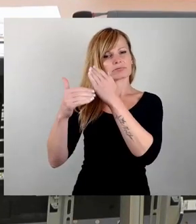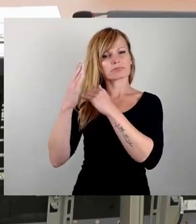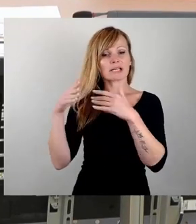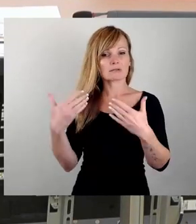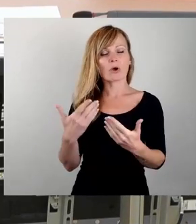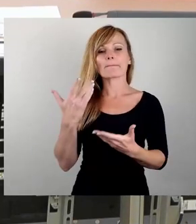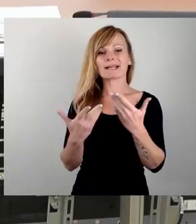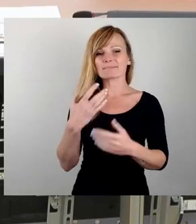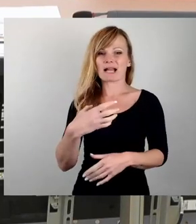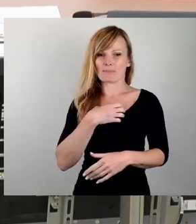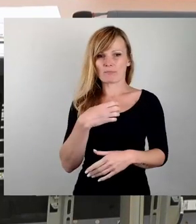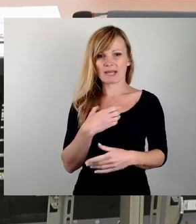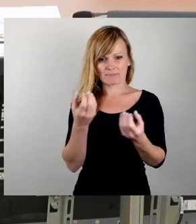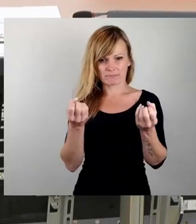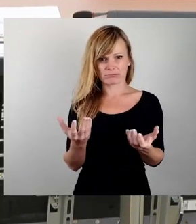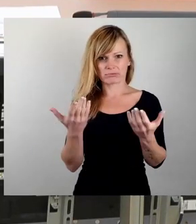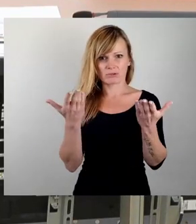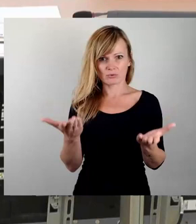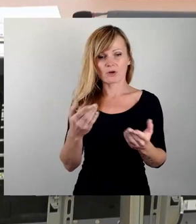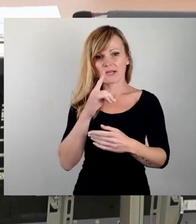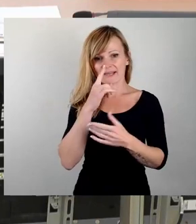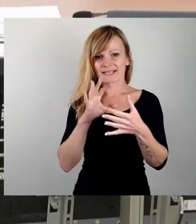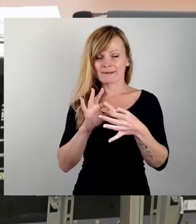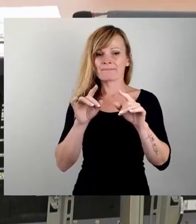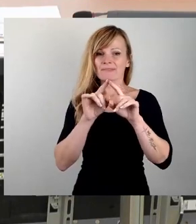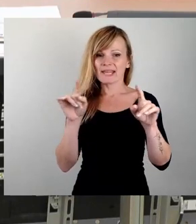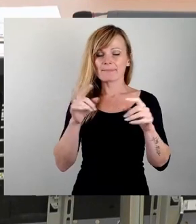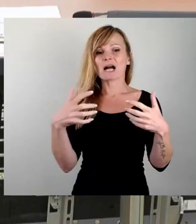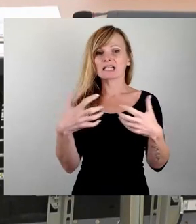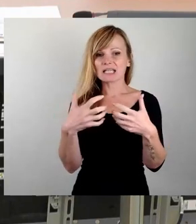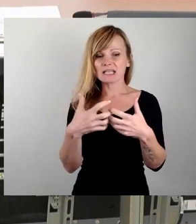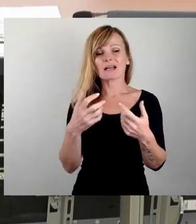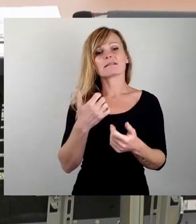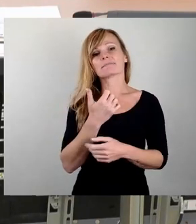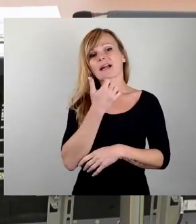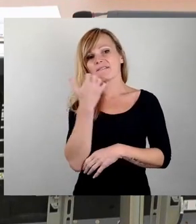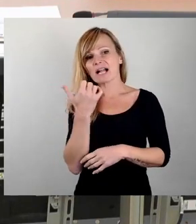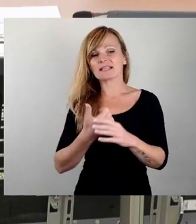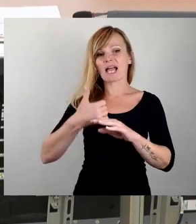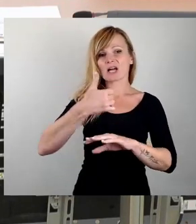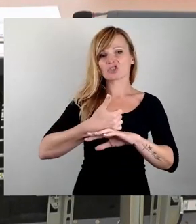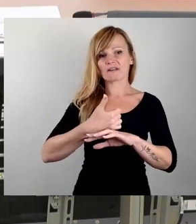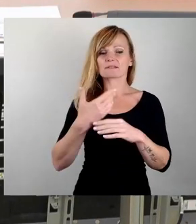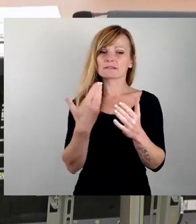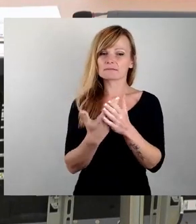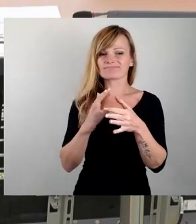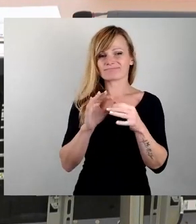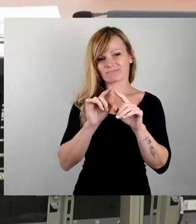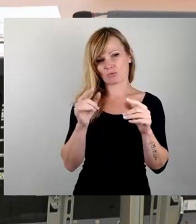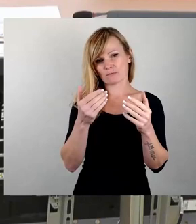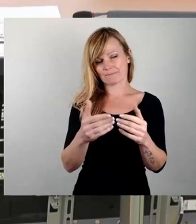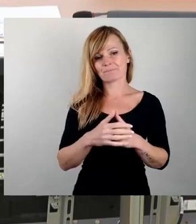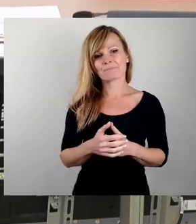Probleme auf, besonders dann, wenn sie sich mit Themen wie Krieg oder Gewaltherrschaft beschäftigen. Beim Ehrenhain für die